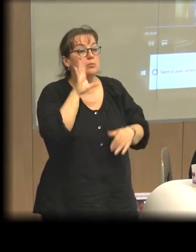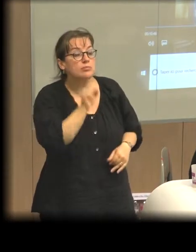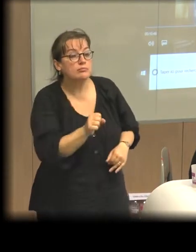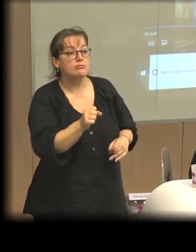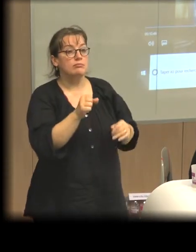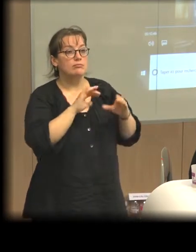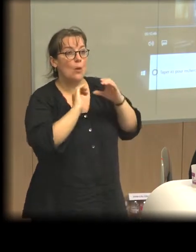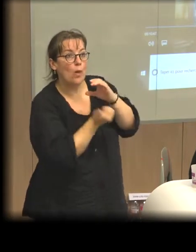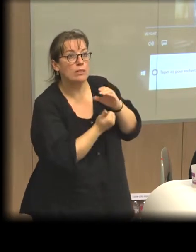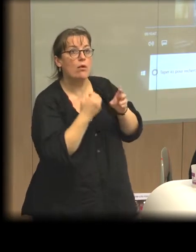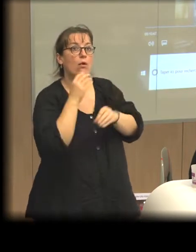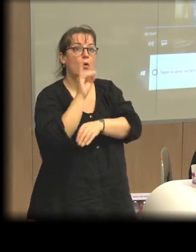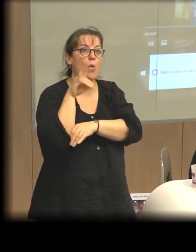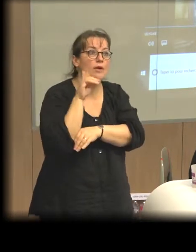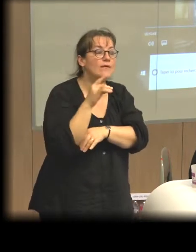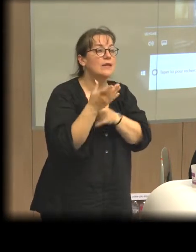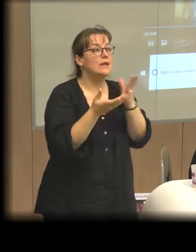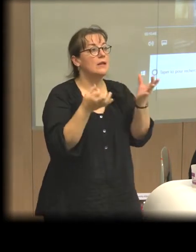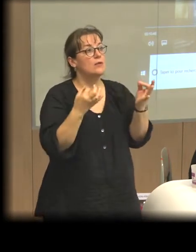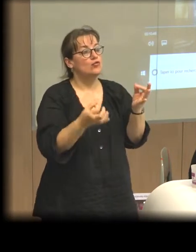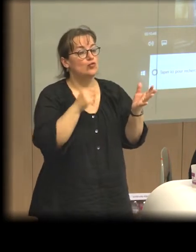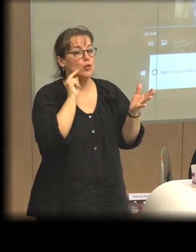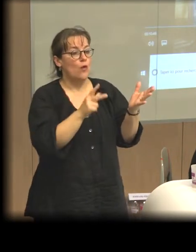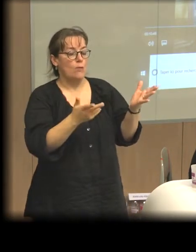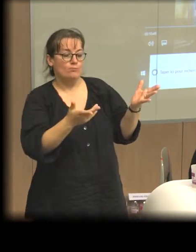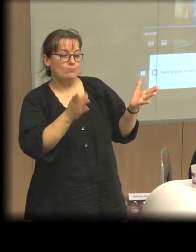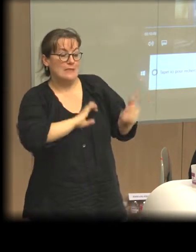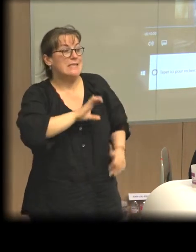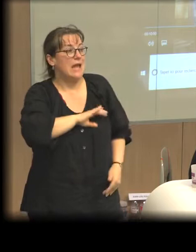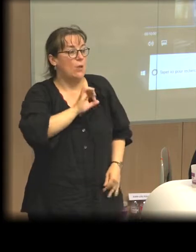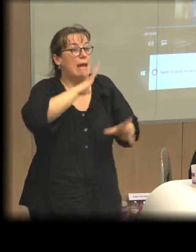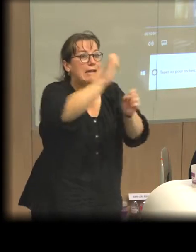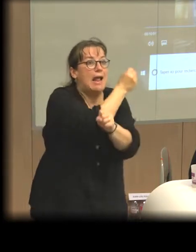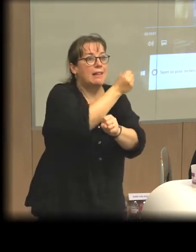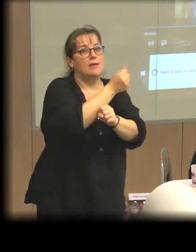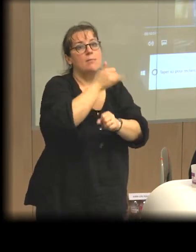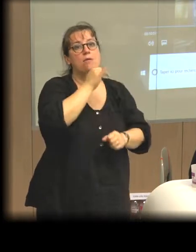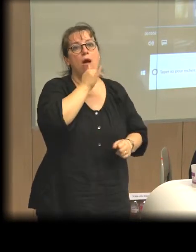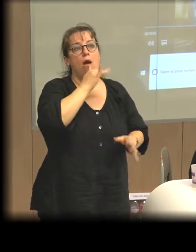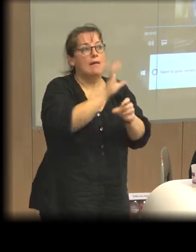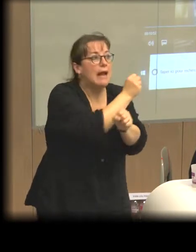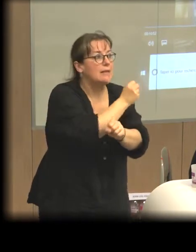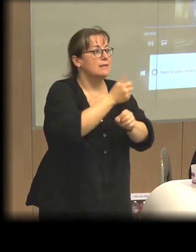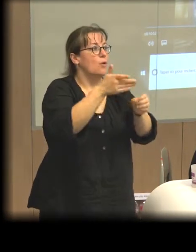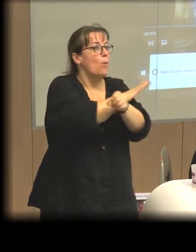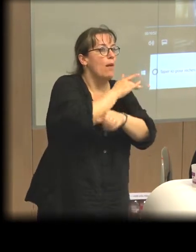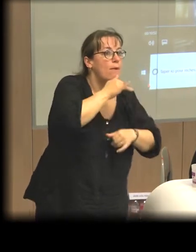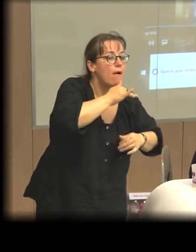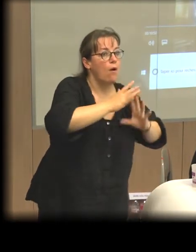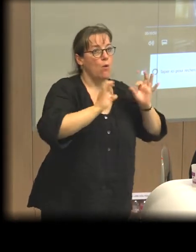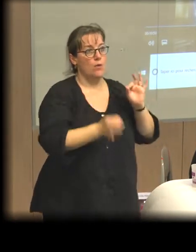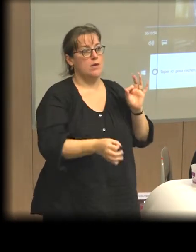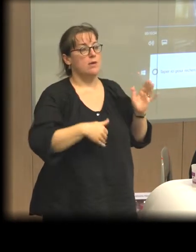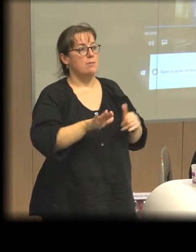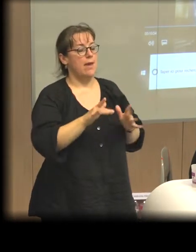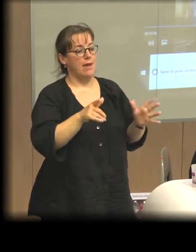Équateur et en Bolivie, on a beaucoup plus une tentative, même si elle n'est pas aboutie, de remettre en cause le type de